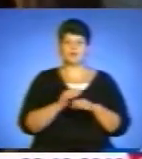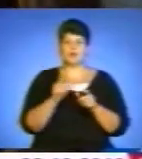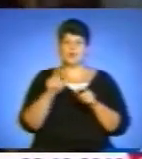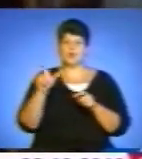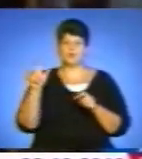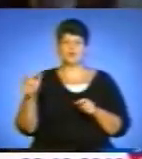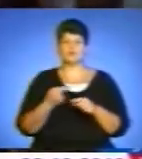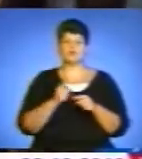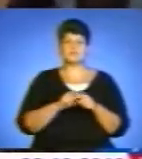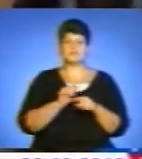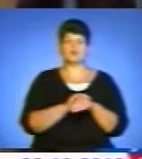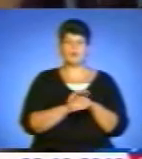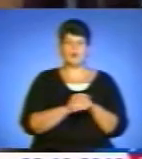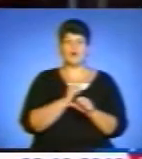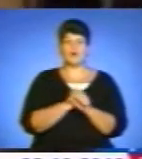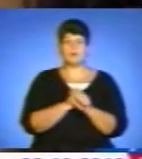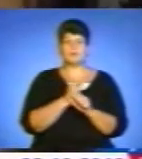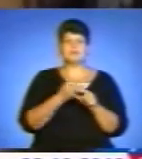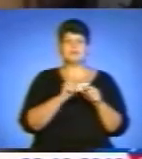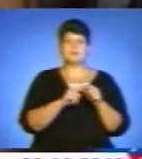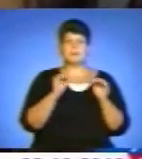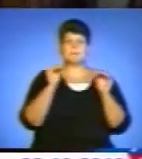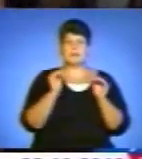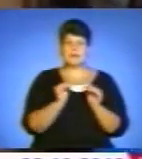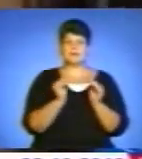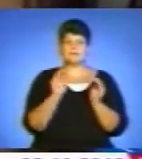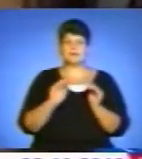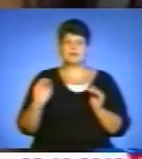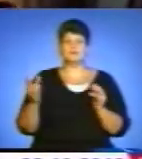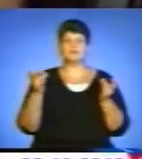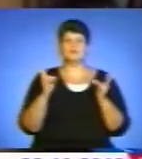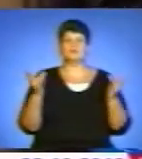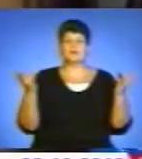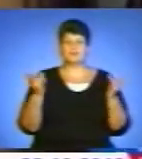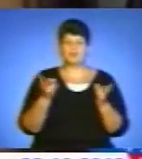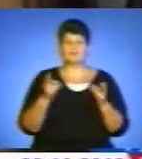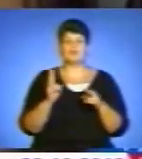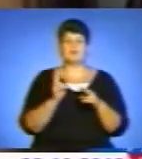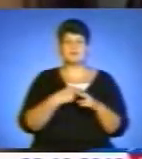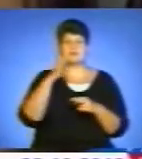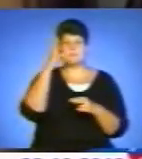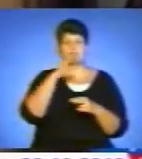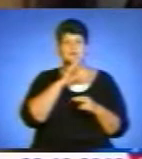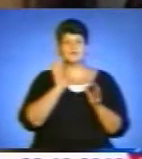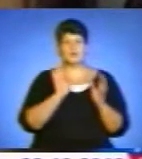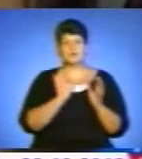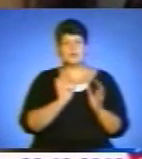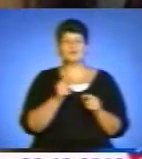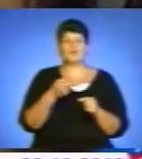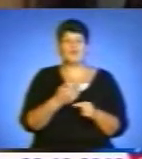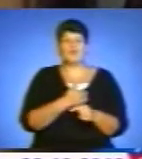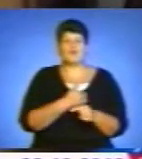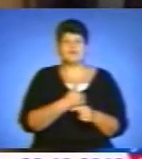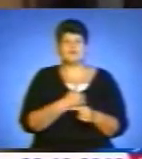І тому це добро ми сьогодні робимо цій малечі, яка того потребує, бо обділені вони батьківської опіки. То хочеться,